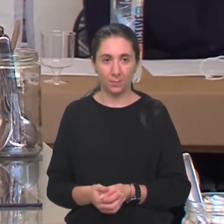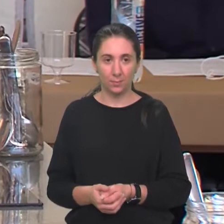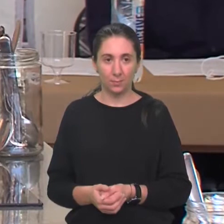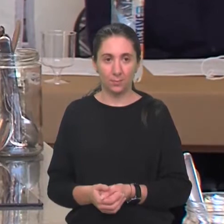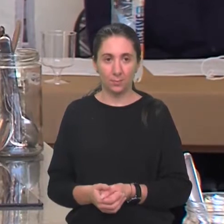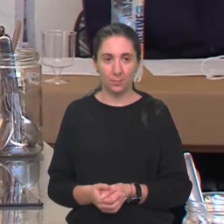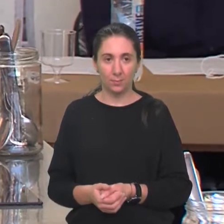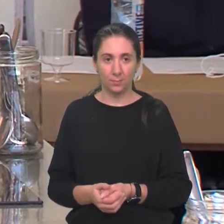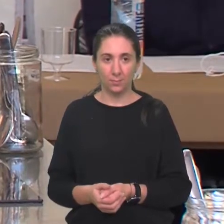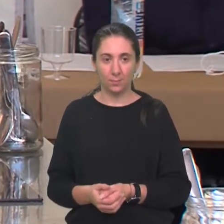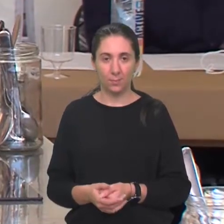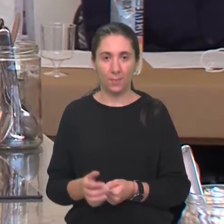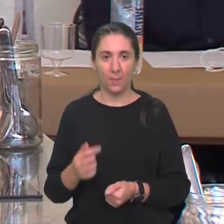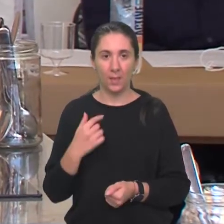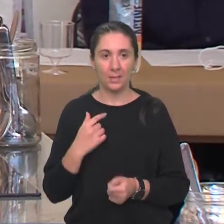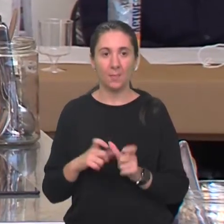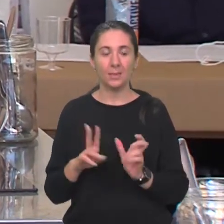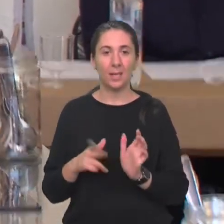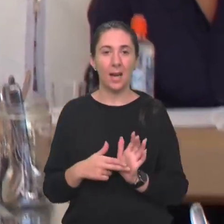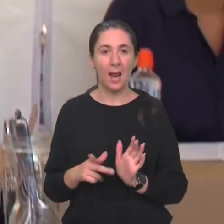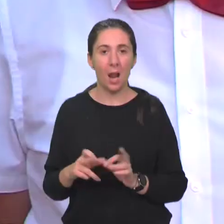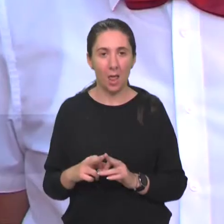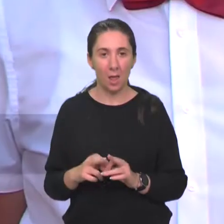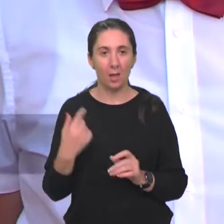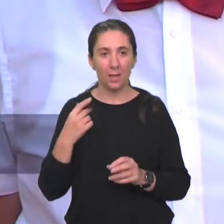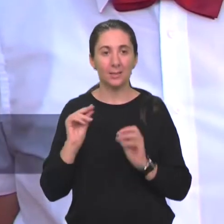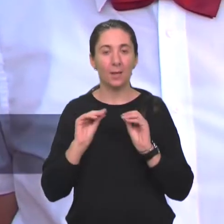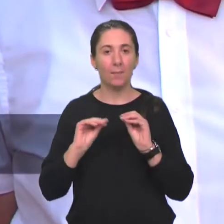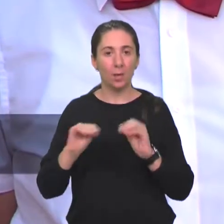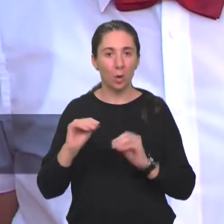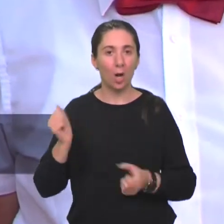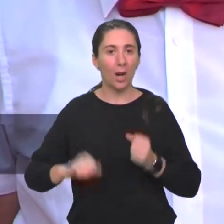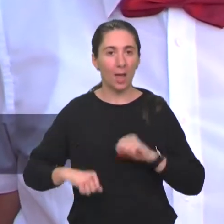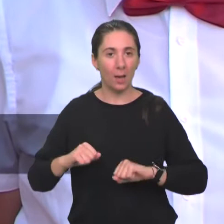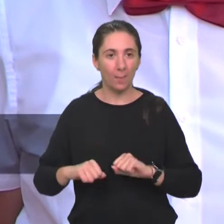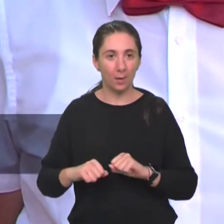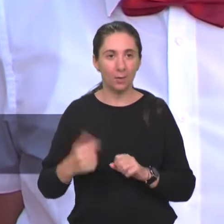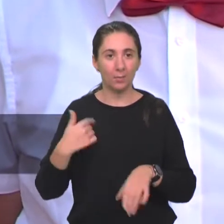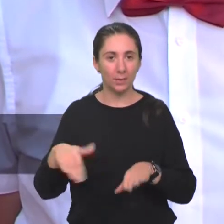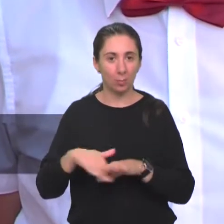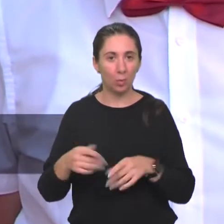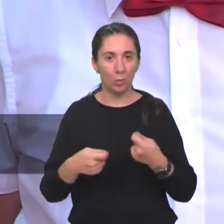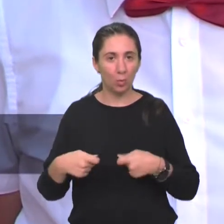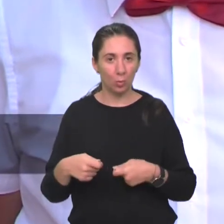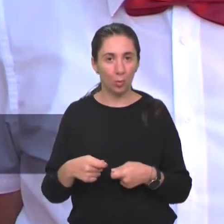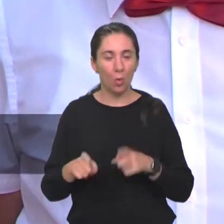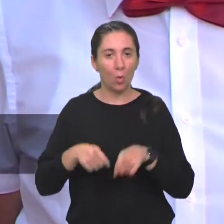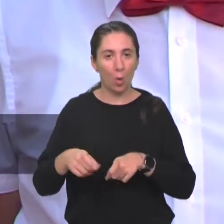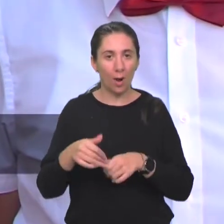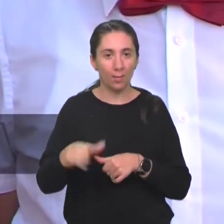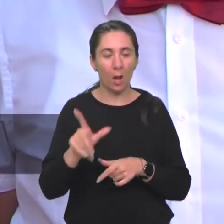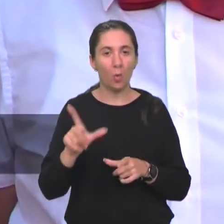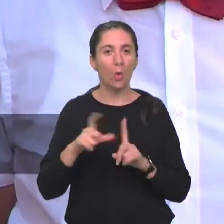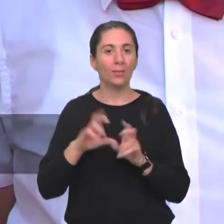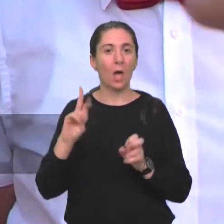Ja sam Stenela Rutkolar i ja sam edukacijski rehabilitator, zaposlena sam u udruzi Korak dalje u